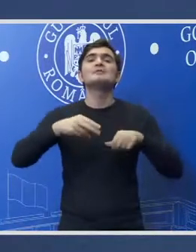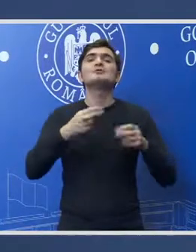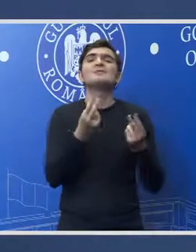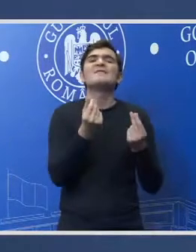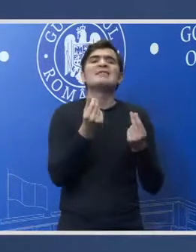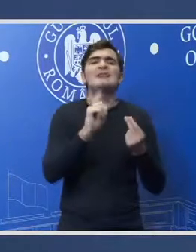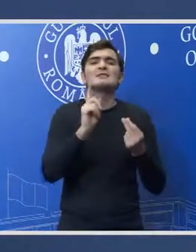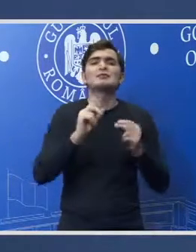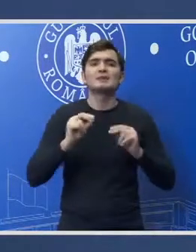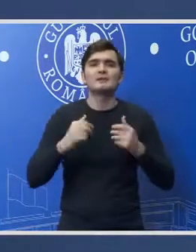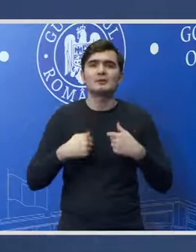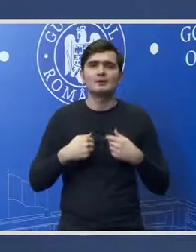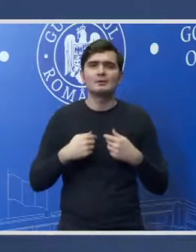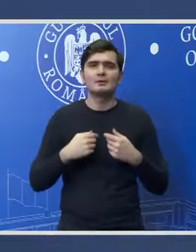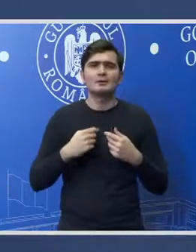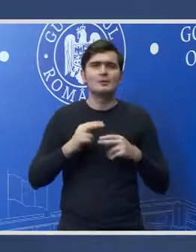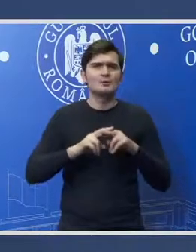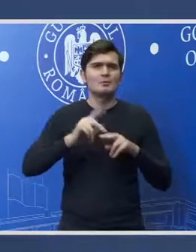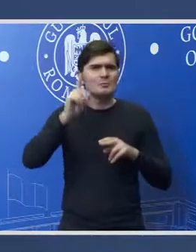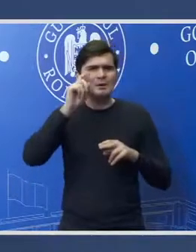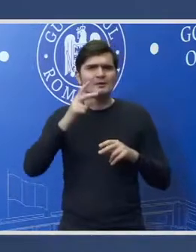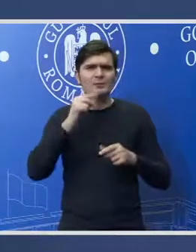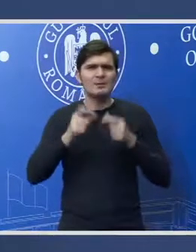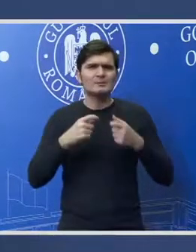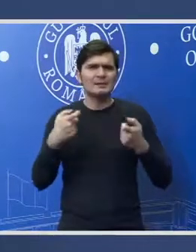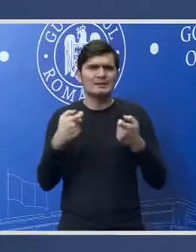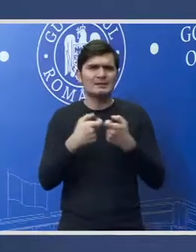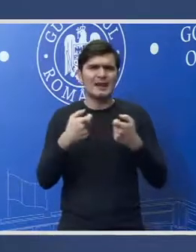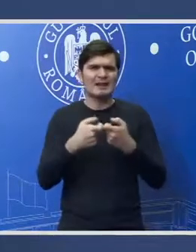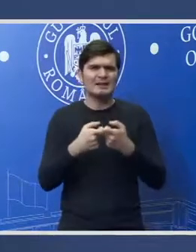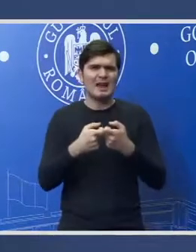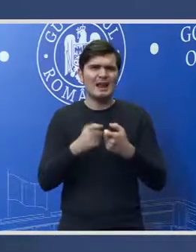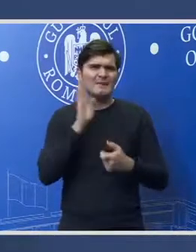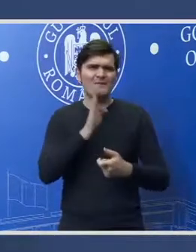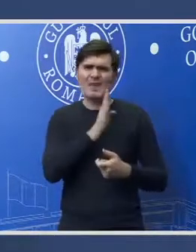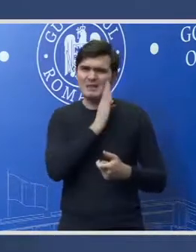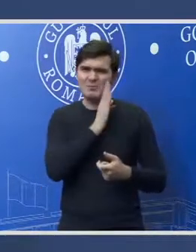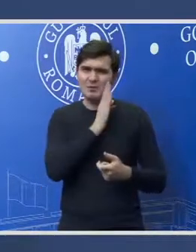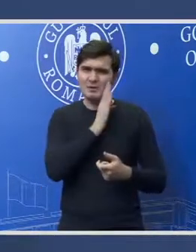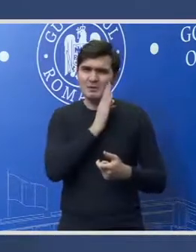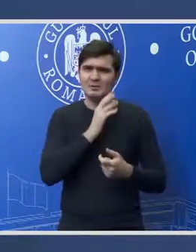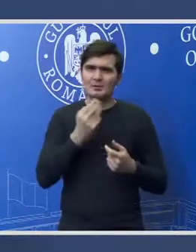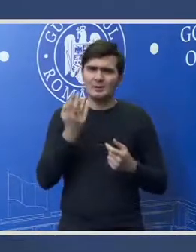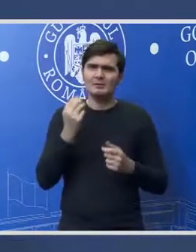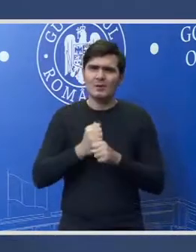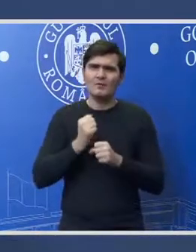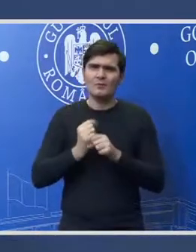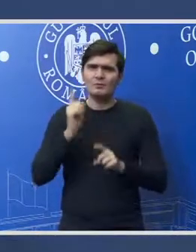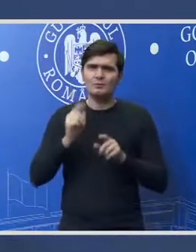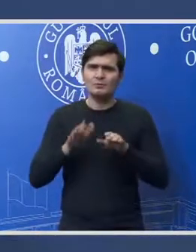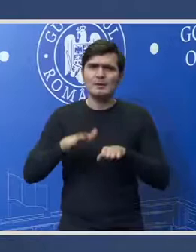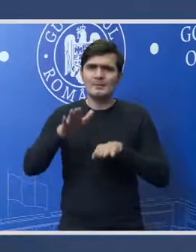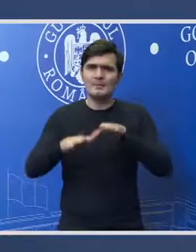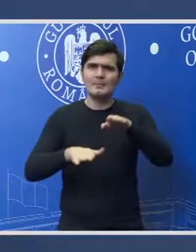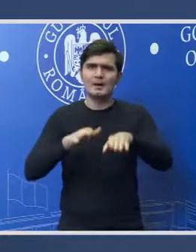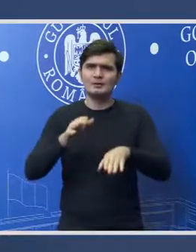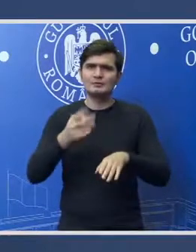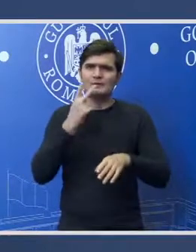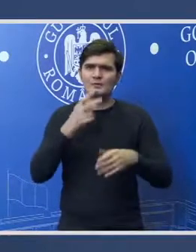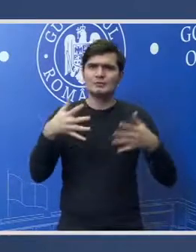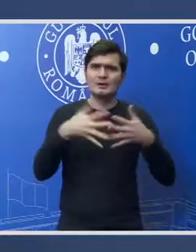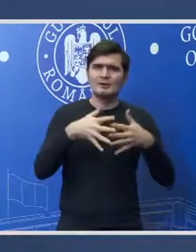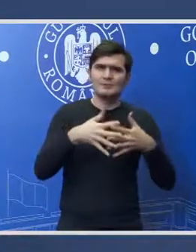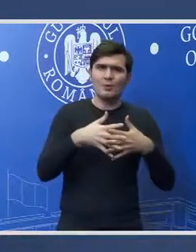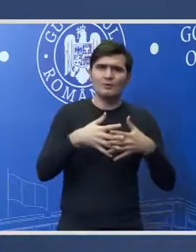vi se pare taxarea Facebook? Pentru că Polonia deja a făcut primii pași în acest sens și vedem cum arată și războiul dintre rețeaua